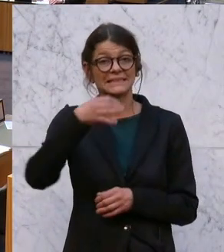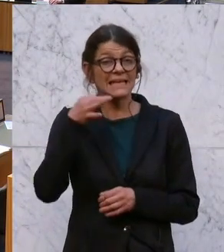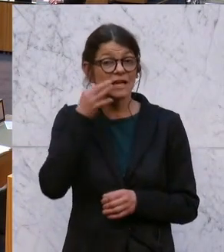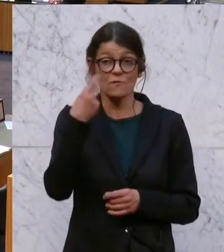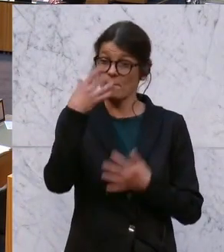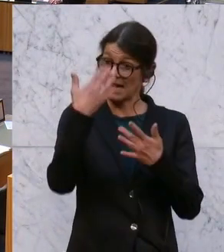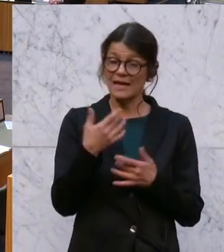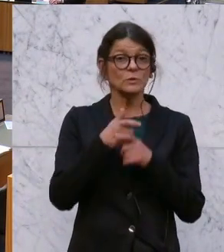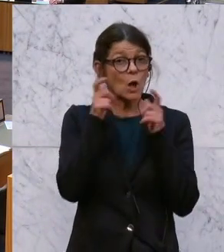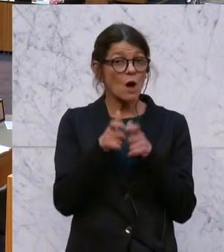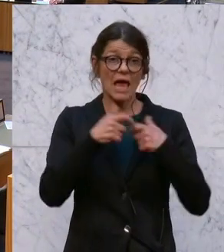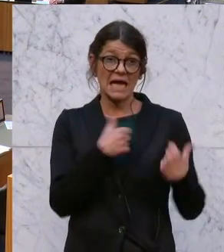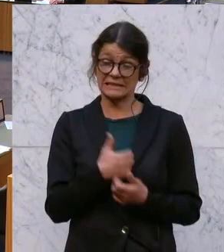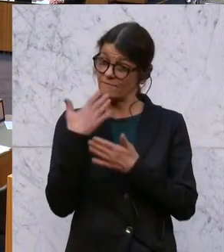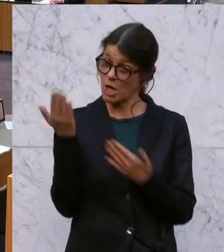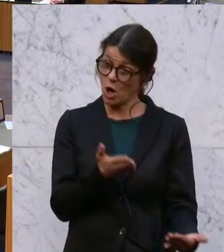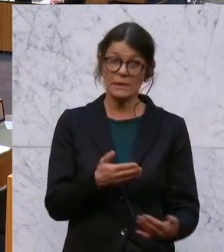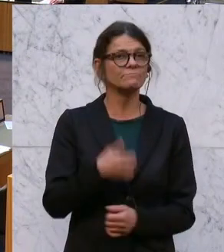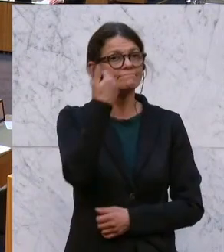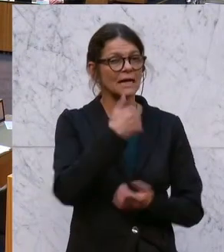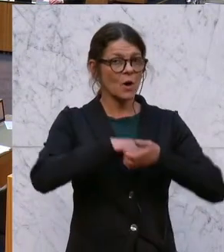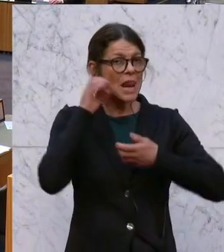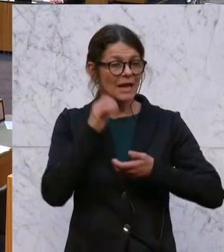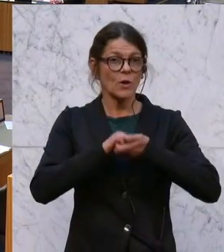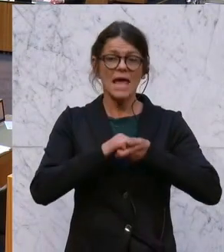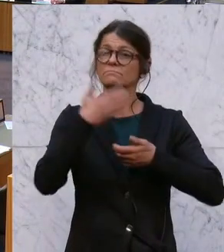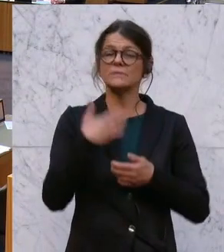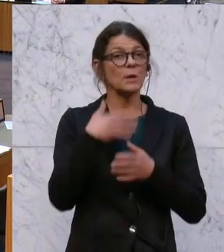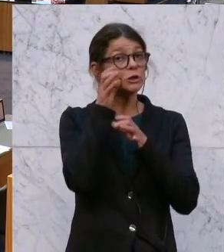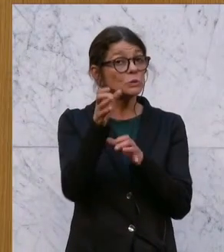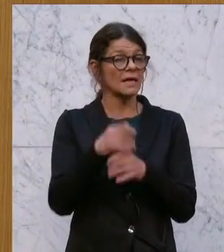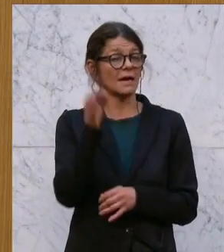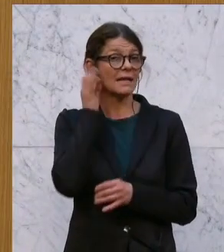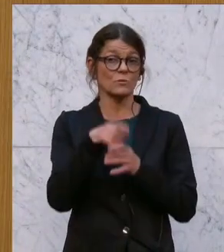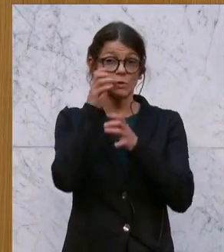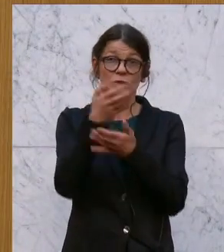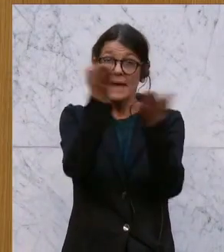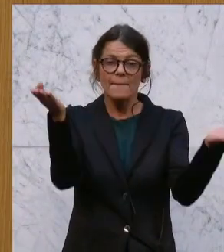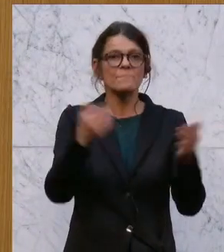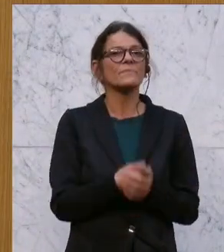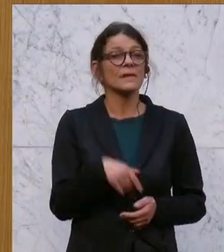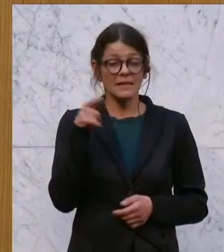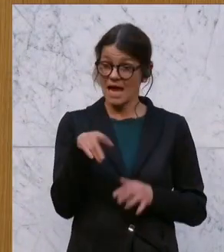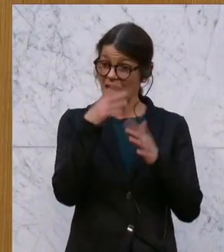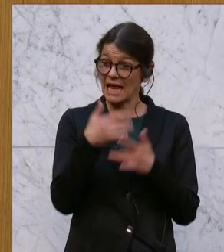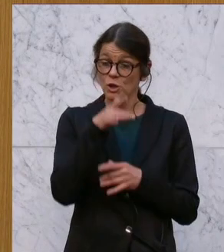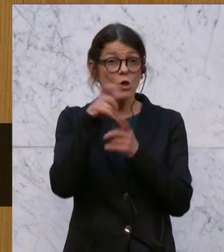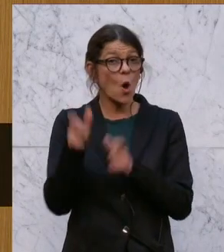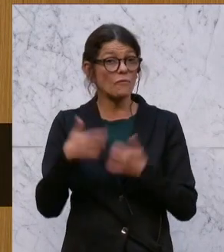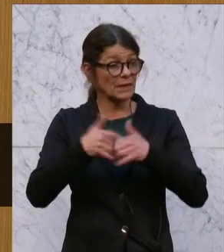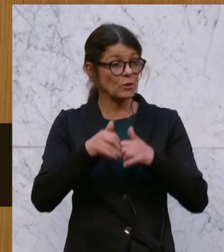willkommen. Werte Kolleginnen und Kollegen, liebe Zuseherinnen und Zuseher, dieser Bericht, dieser Rechnungshofbericht über die